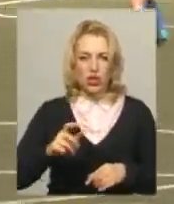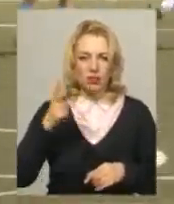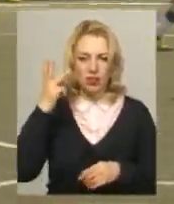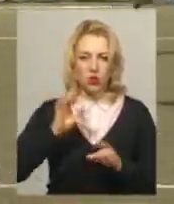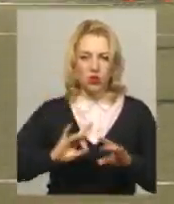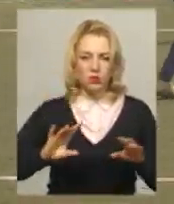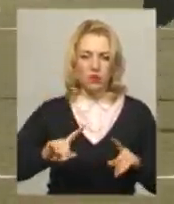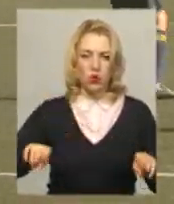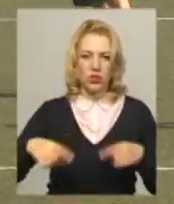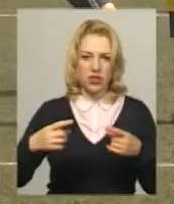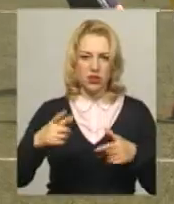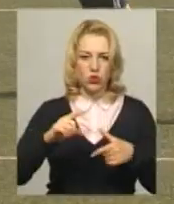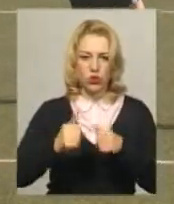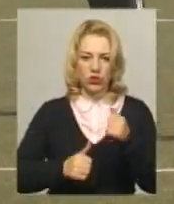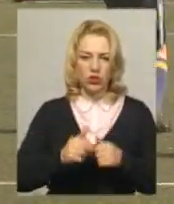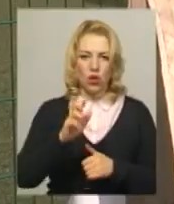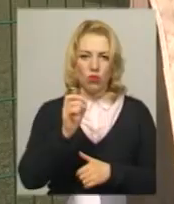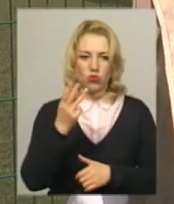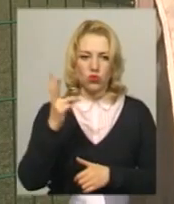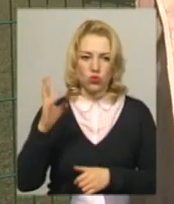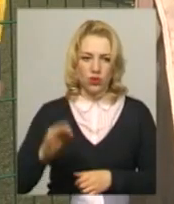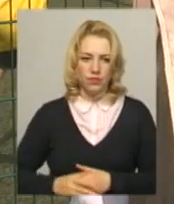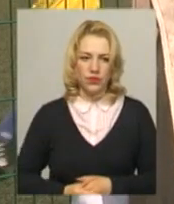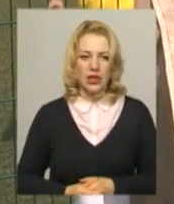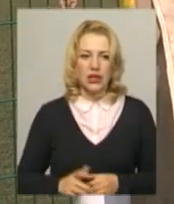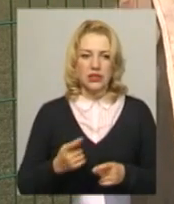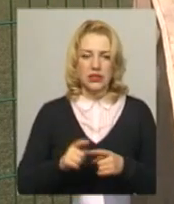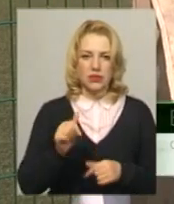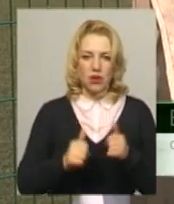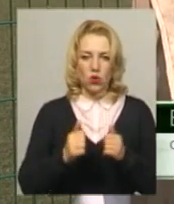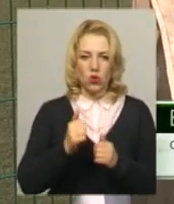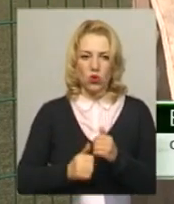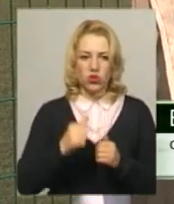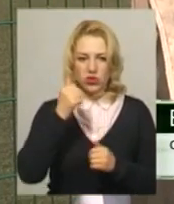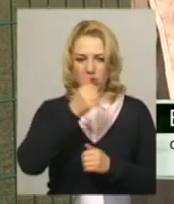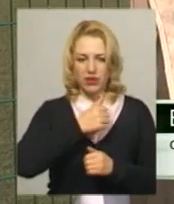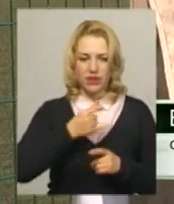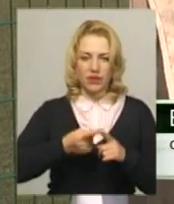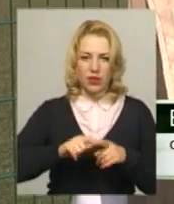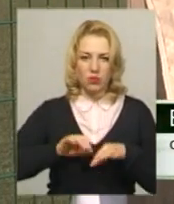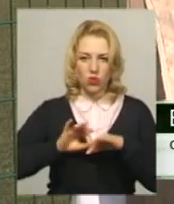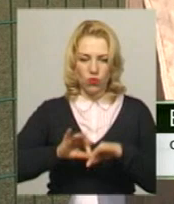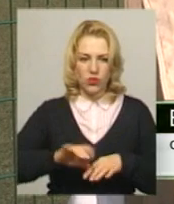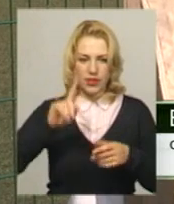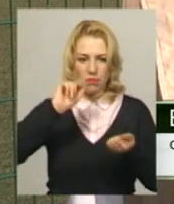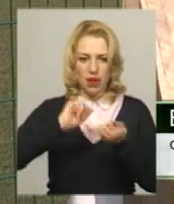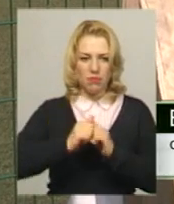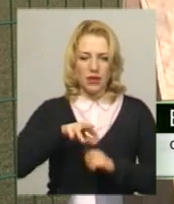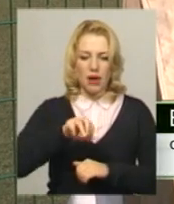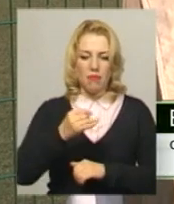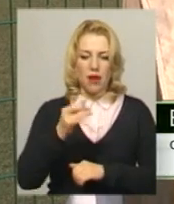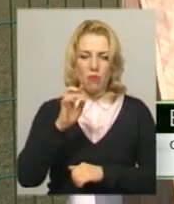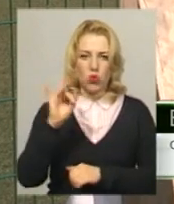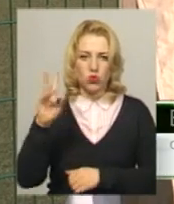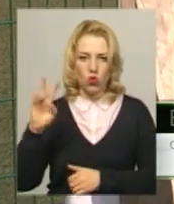організатор турніру Валентин Бошко. Це змагання в нас кожен рік проводяться в пам'яті Майбурського